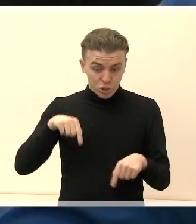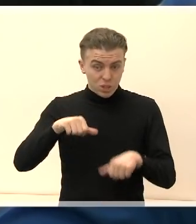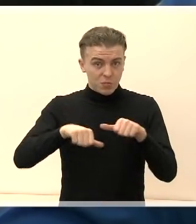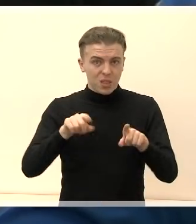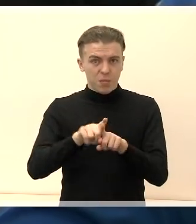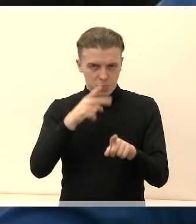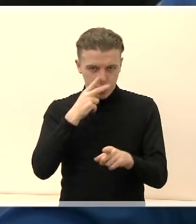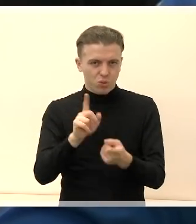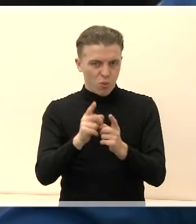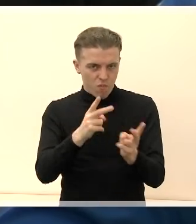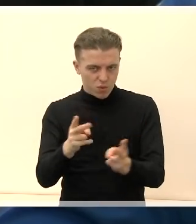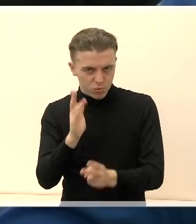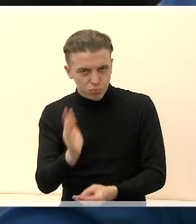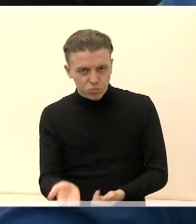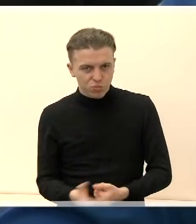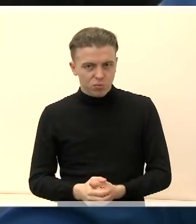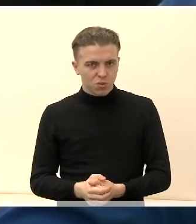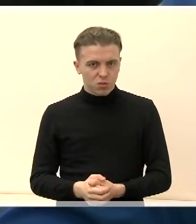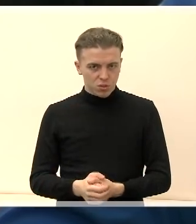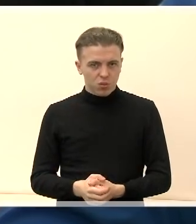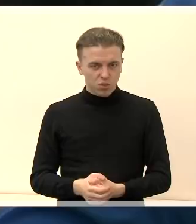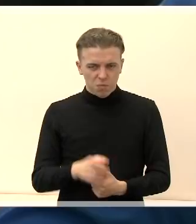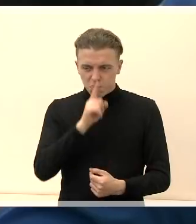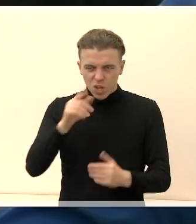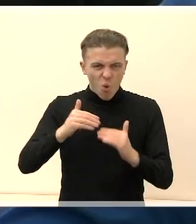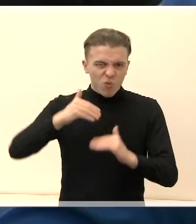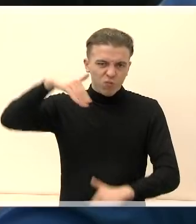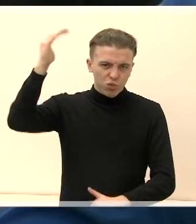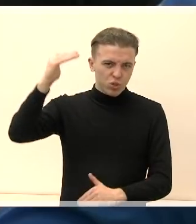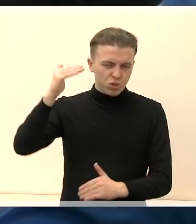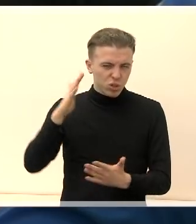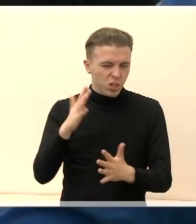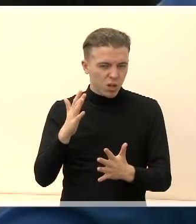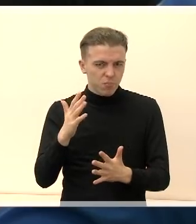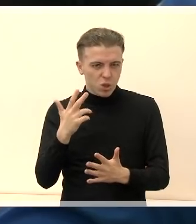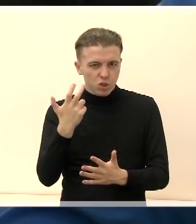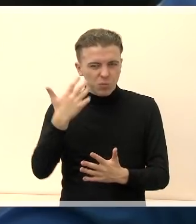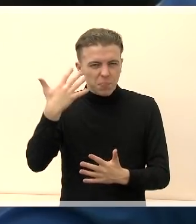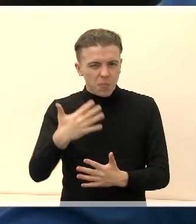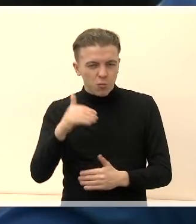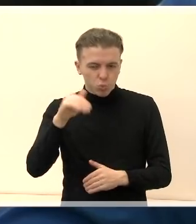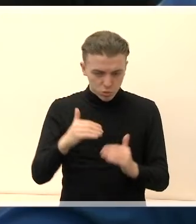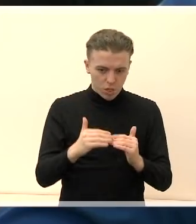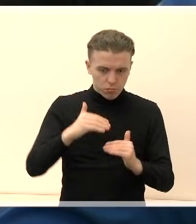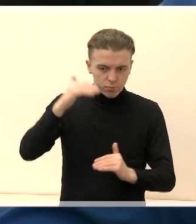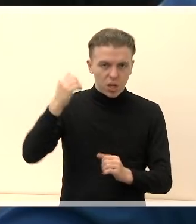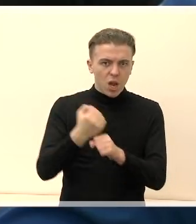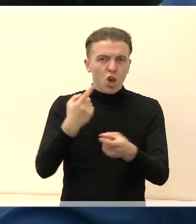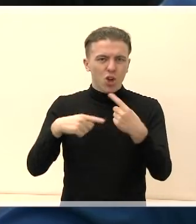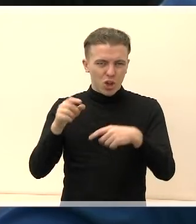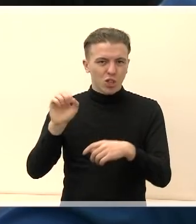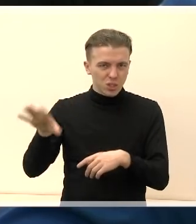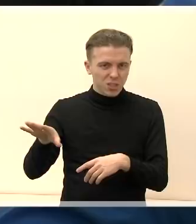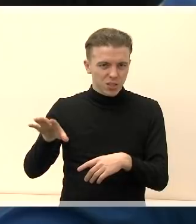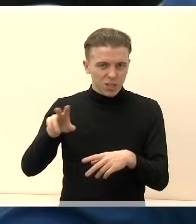didžiulį, sakykime, pinigų suma virš milijonų, nuo 350 tūkstančių gražinti skolą su